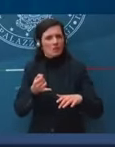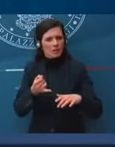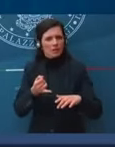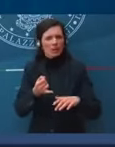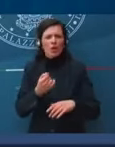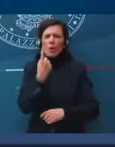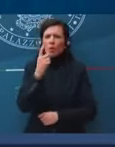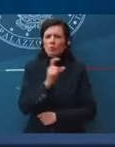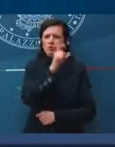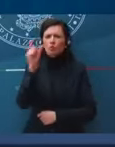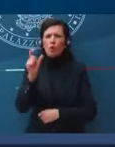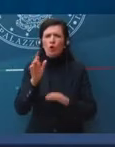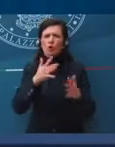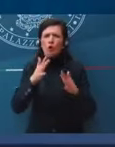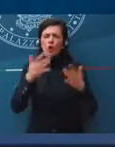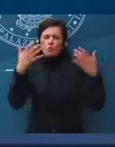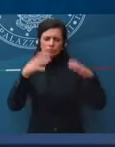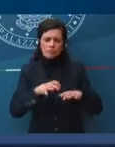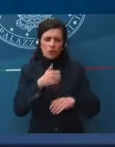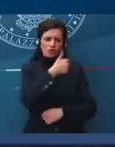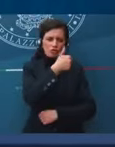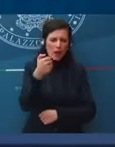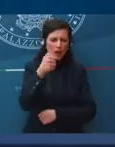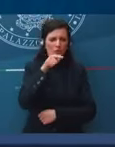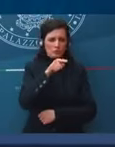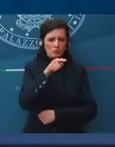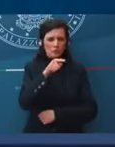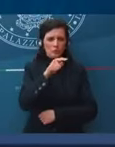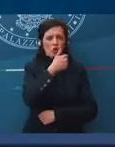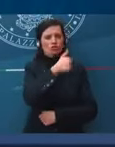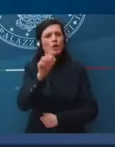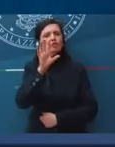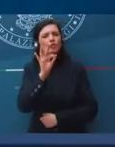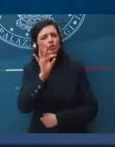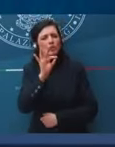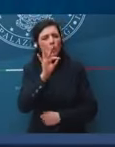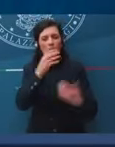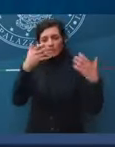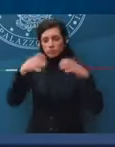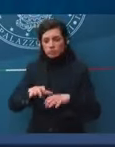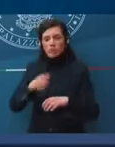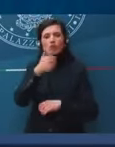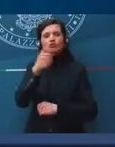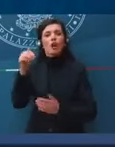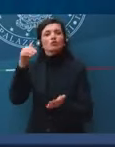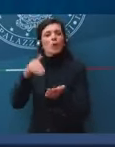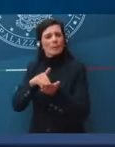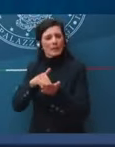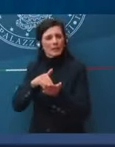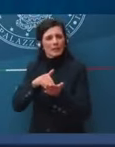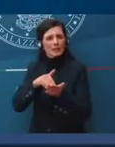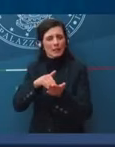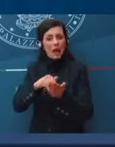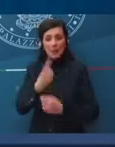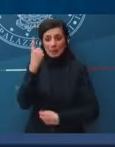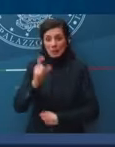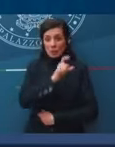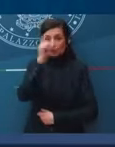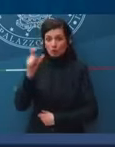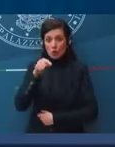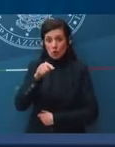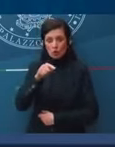150 a 100 mila le vaccinazioni nel primo giorno,